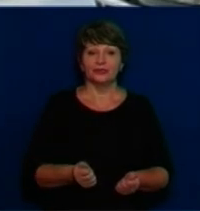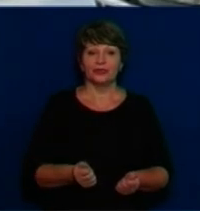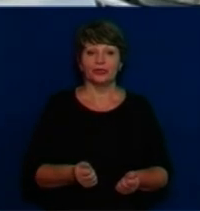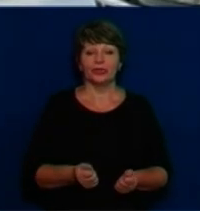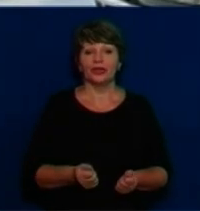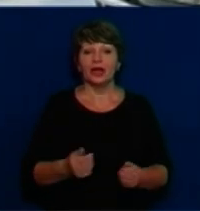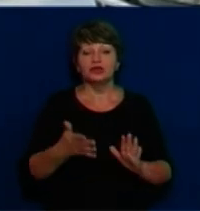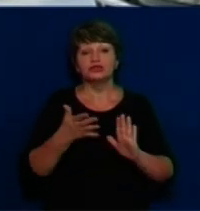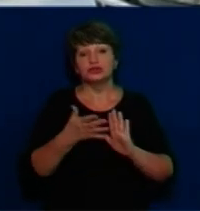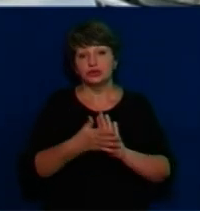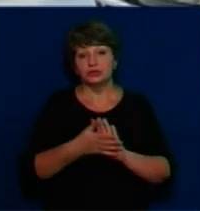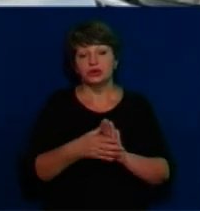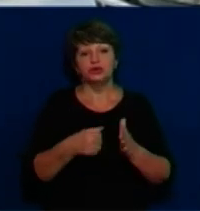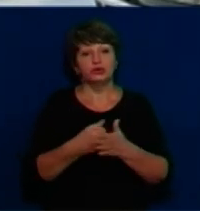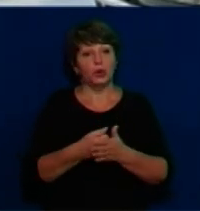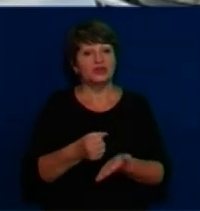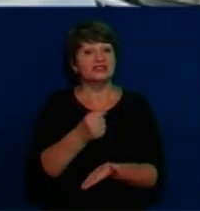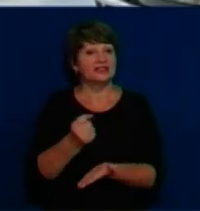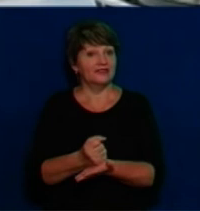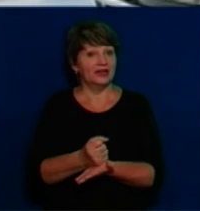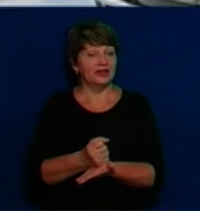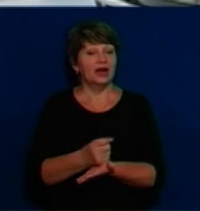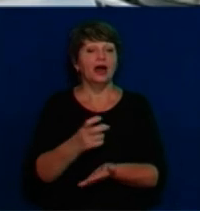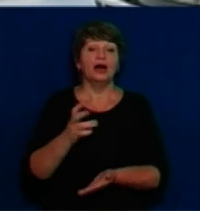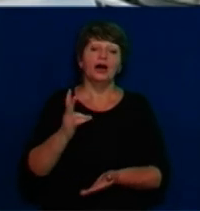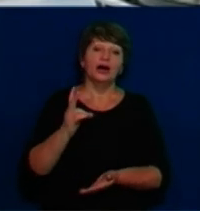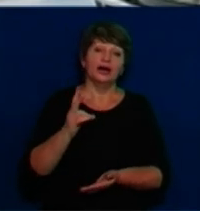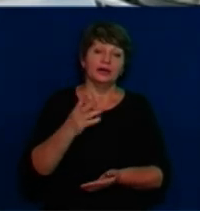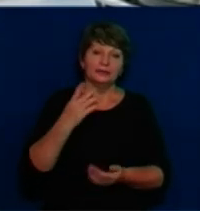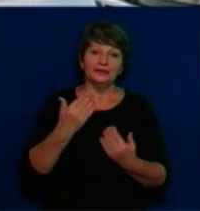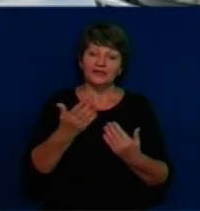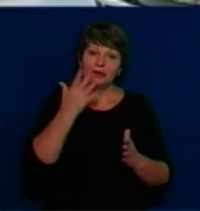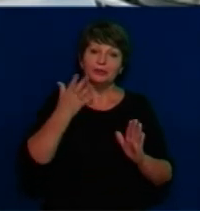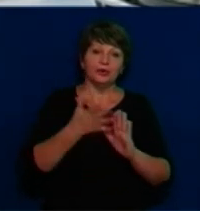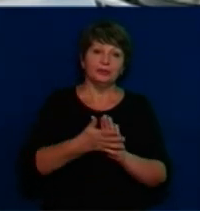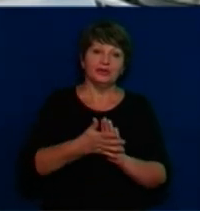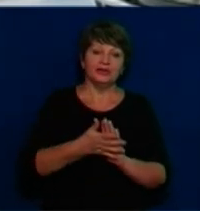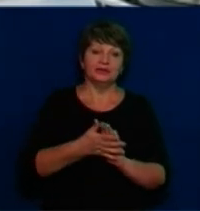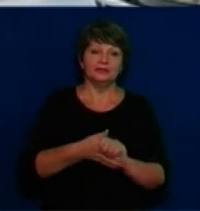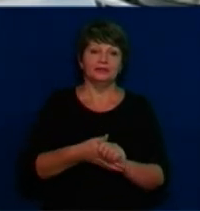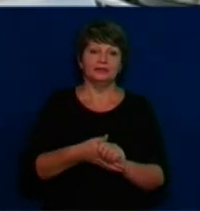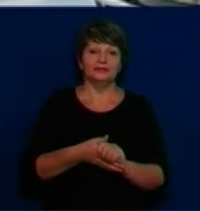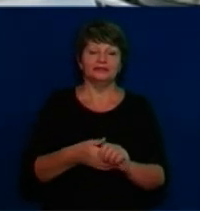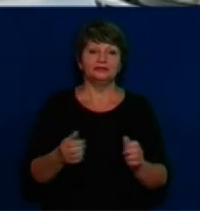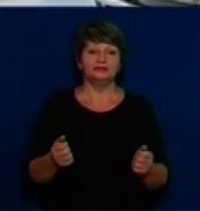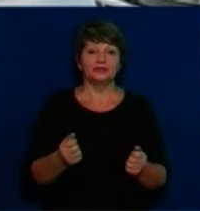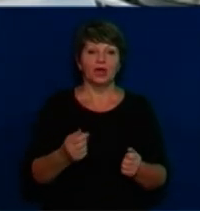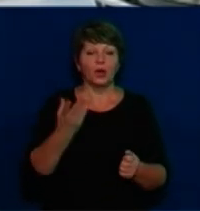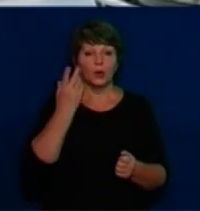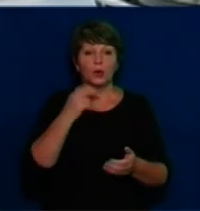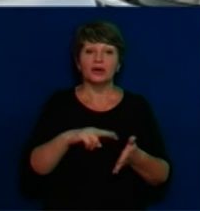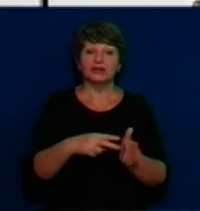зрозуміло, що до затвердження бюджету, але ідеально було б. Розумієте, після того, коли перспективний план буде